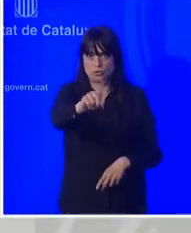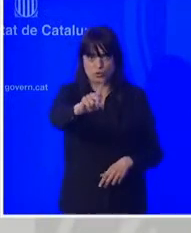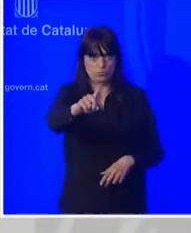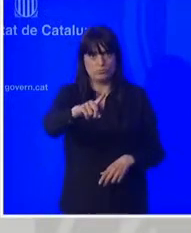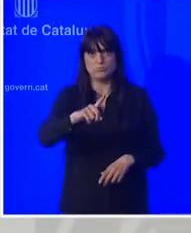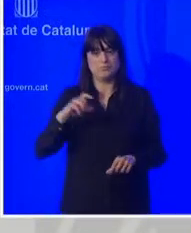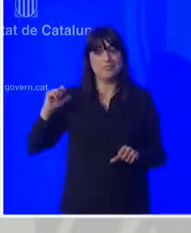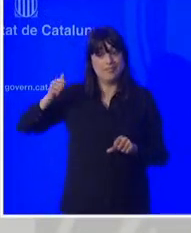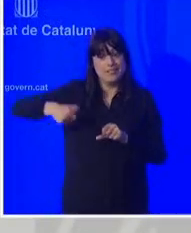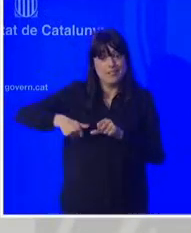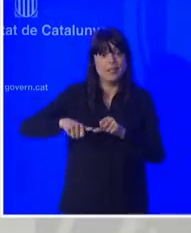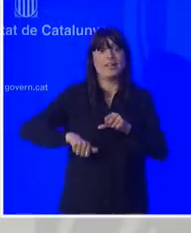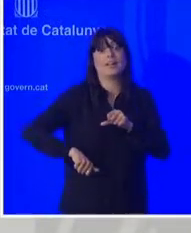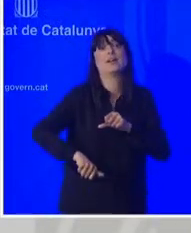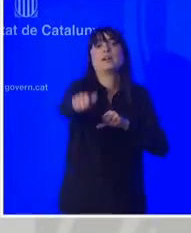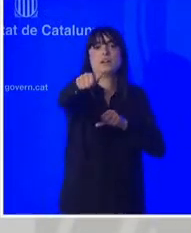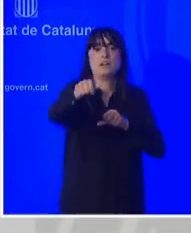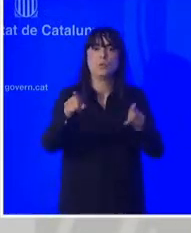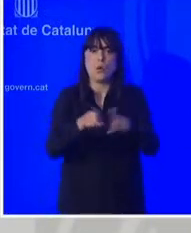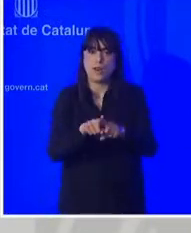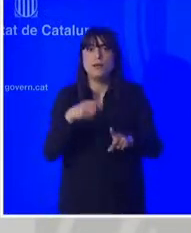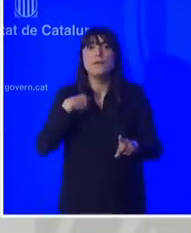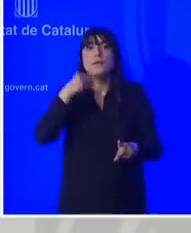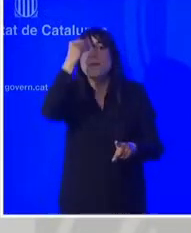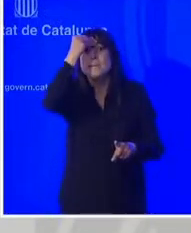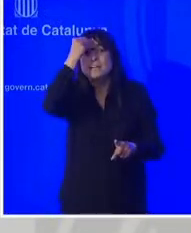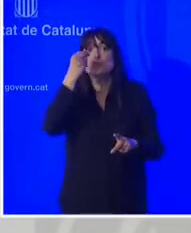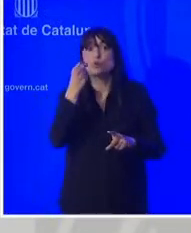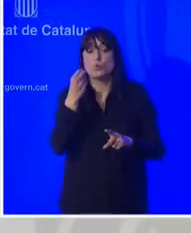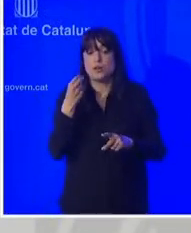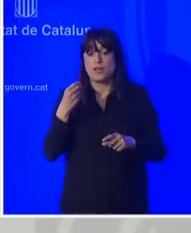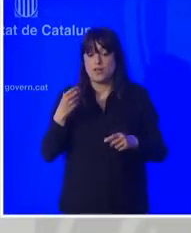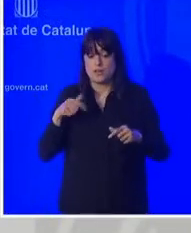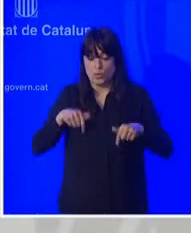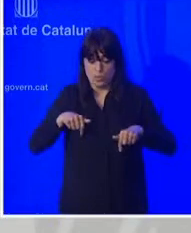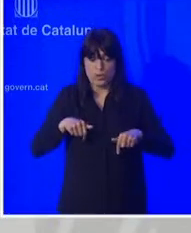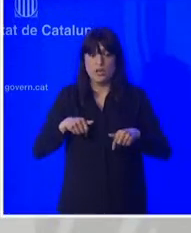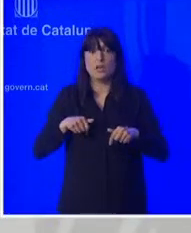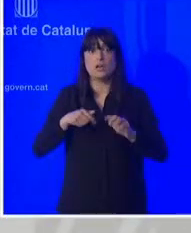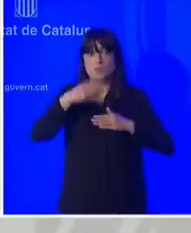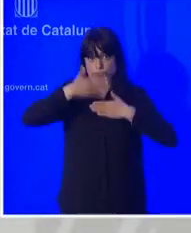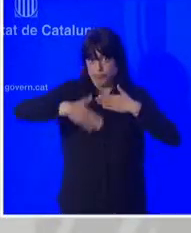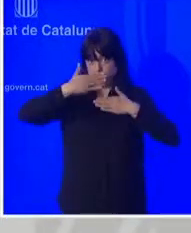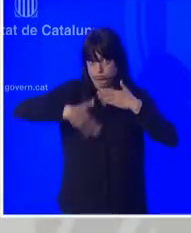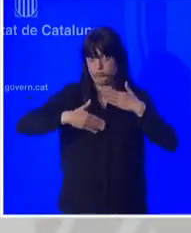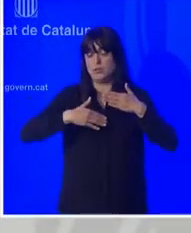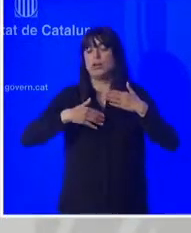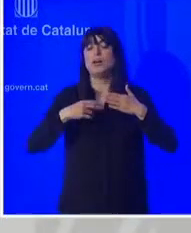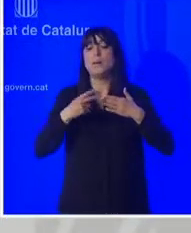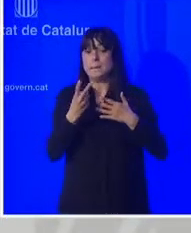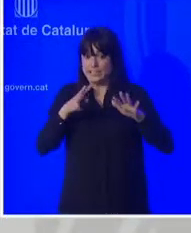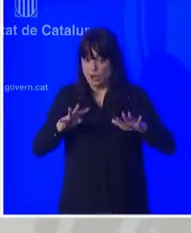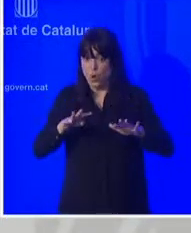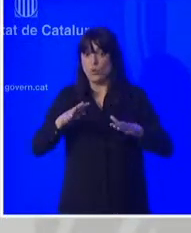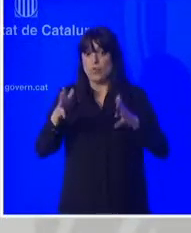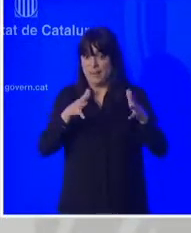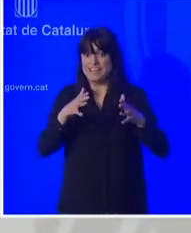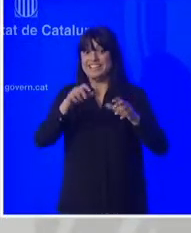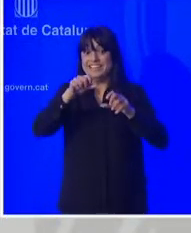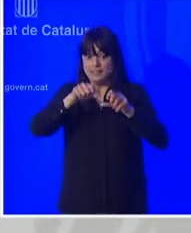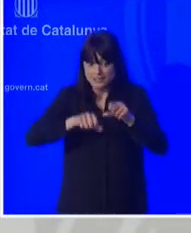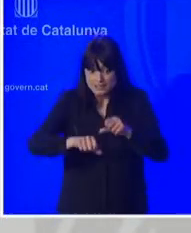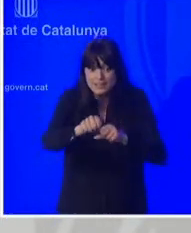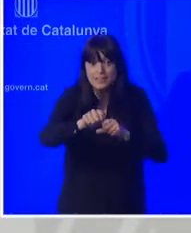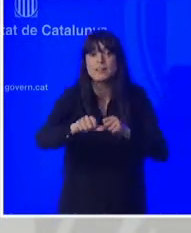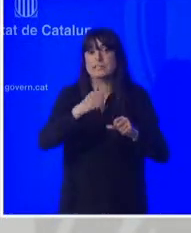que podríem seguir amb les mateixes mesures que avui estan vigents de cara a la setmana santa però repeteixo